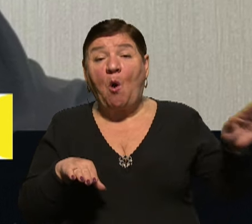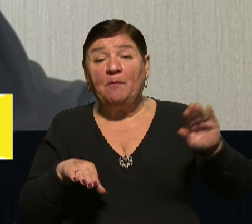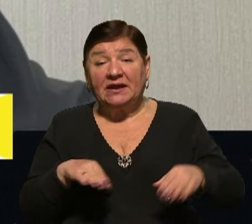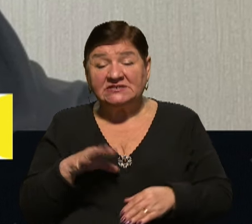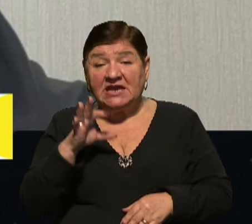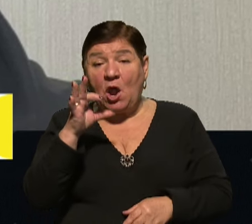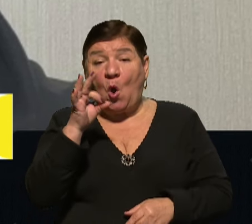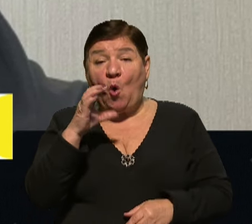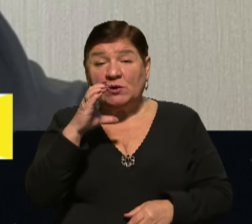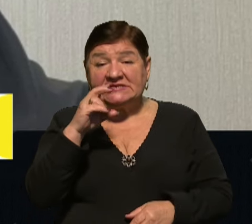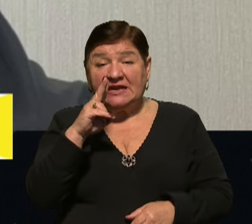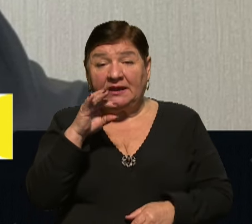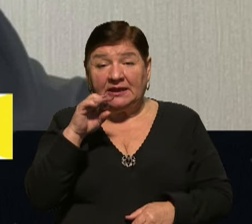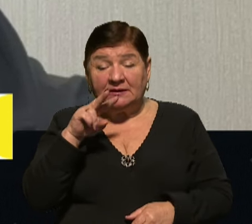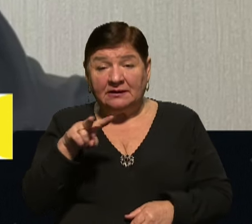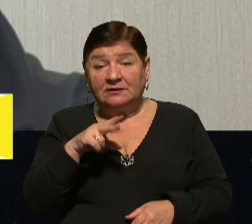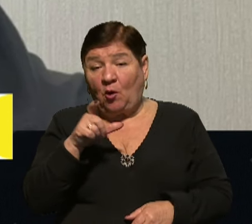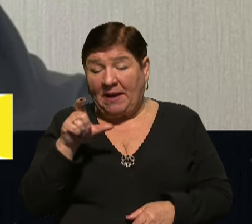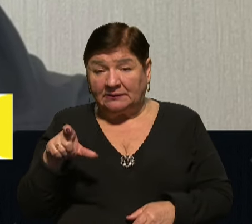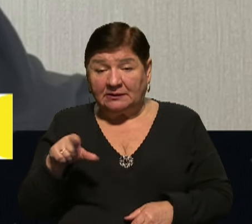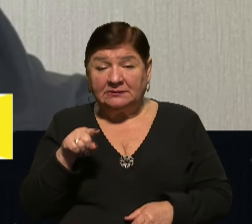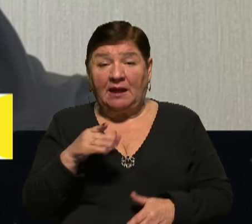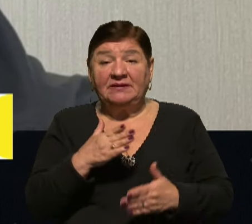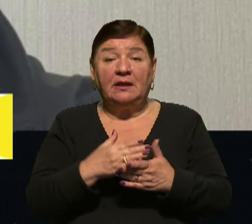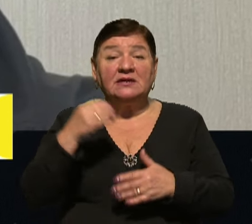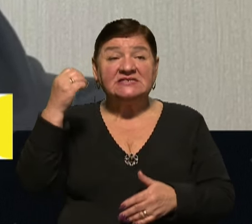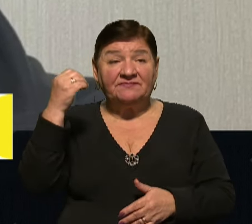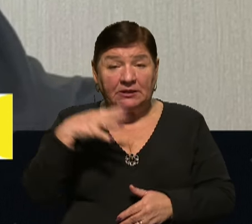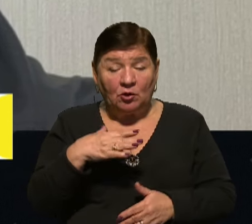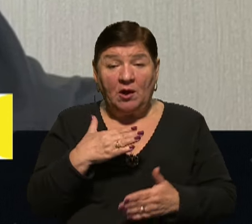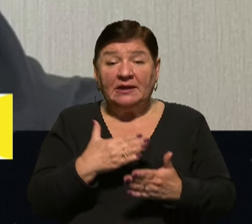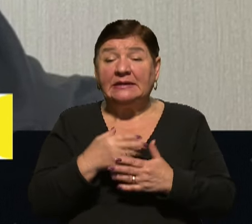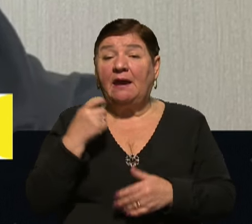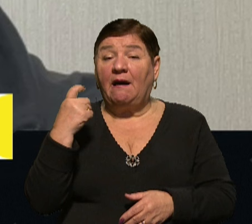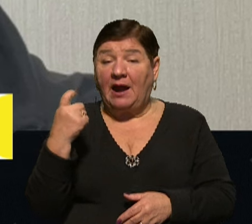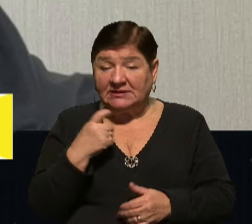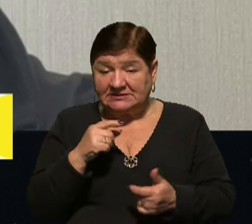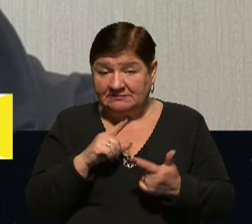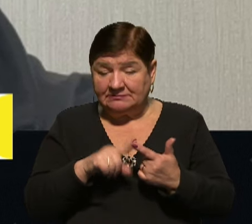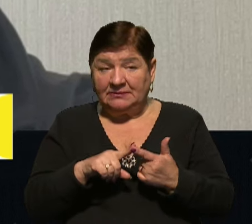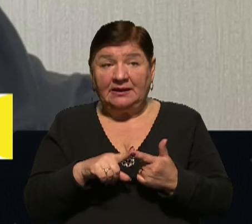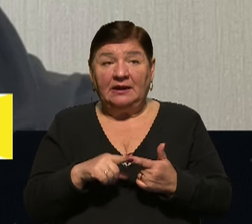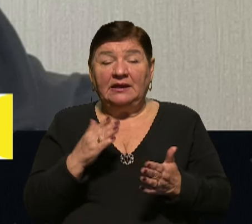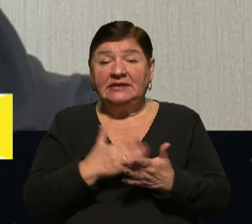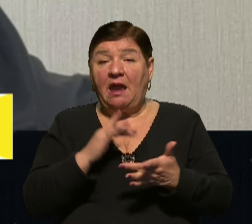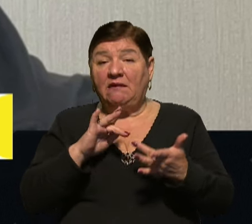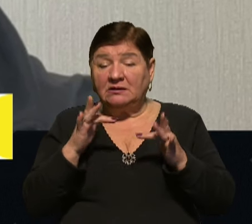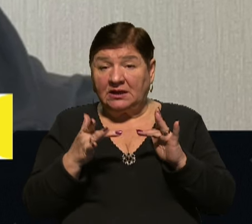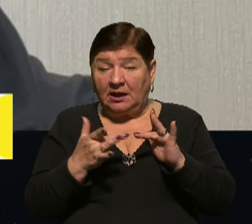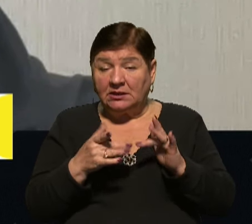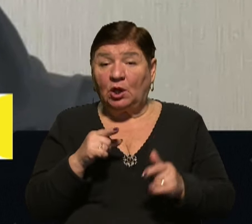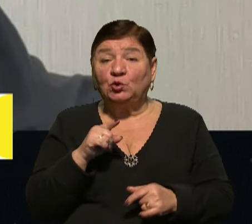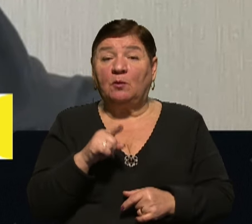Курилівській і Кіндрашівській громадам. Там є світло, є газ, є інтернет, тому